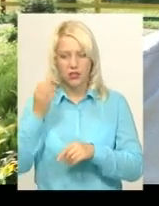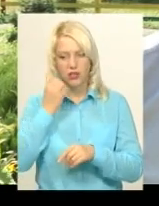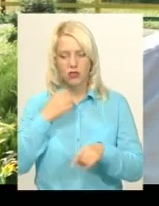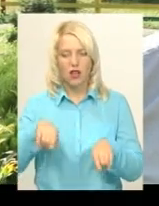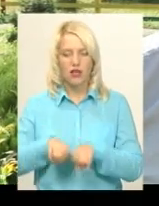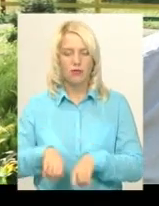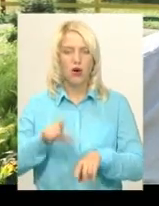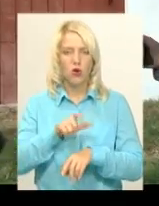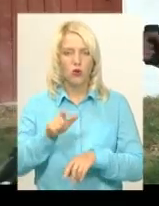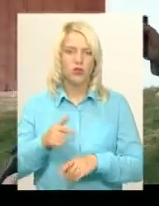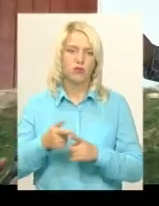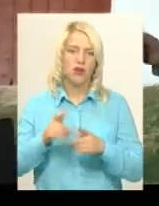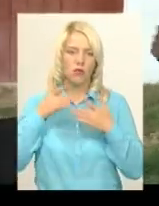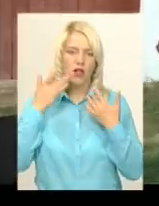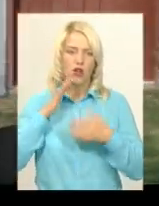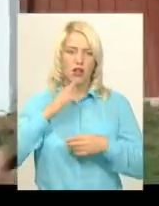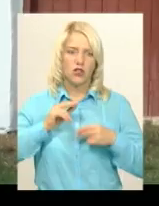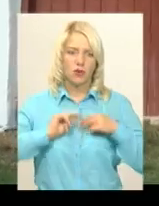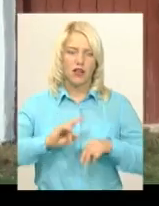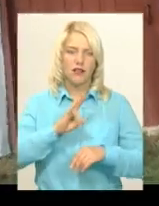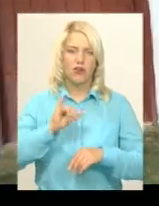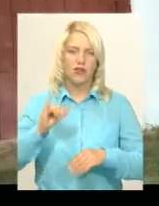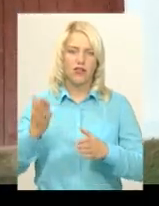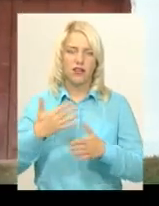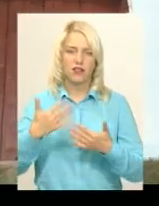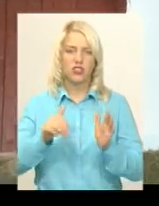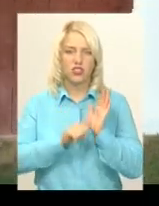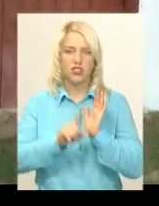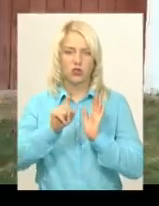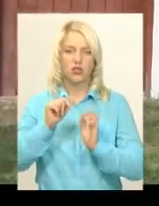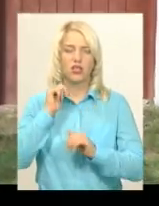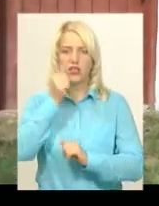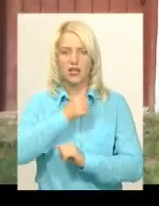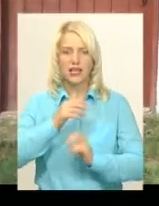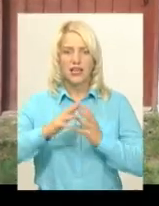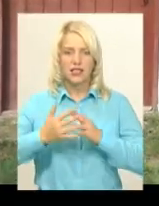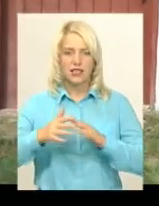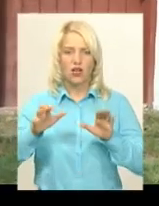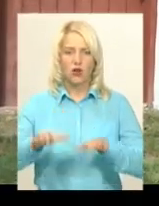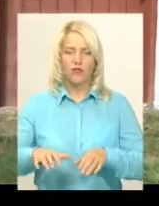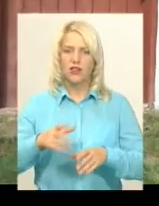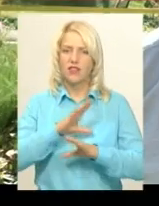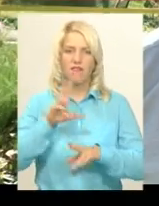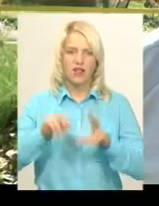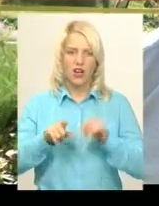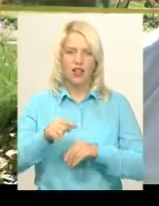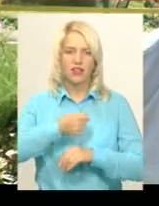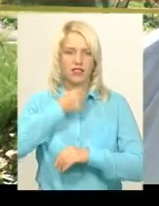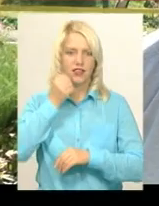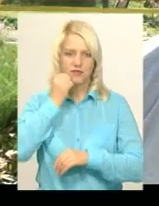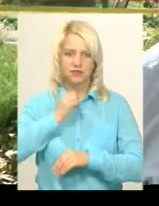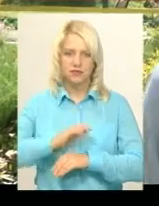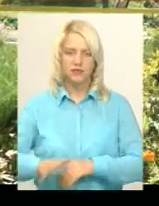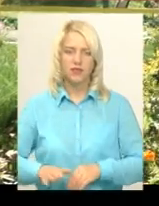облегшує нашу працю. Ніно Іванівну, який минув 61 рік, сільський голова, людиною поважного віку не вважає. Ні,